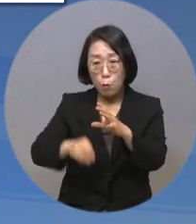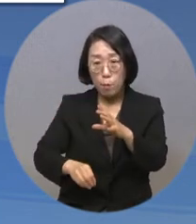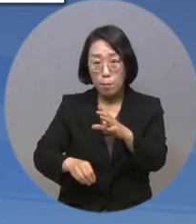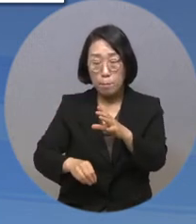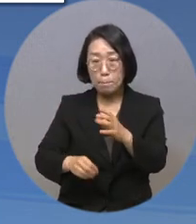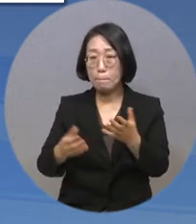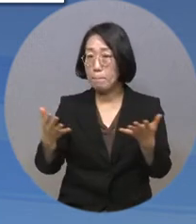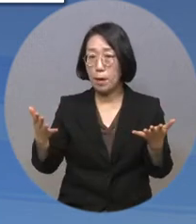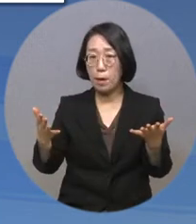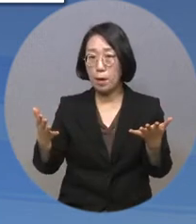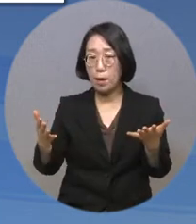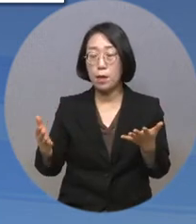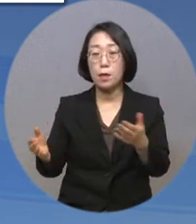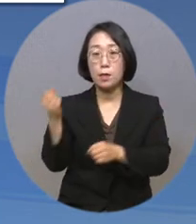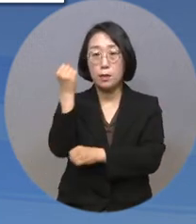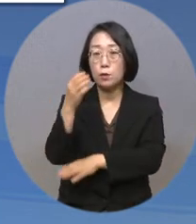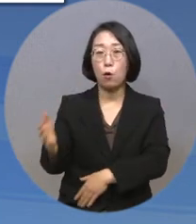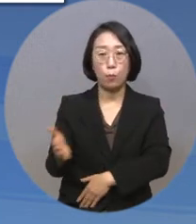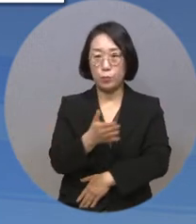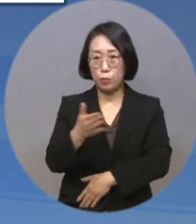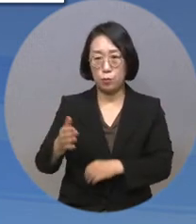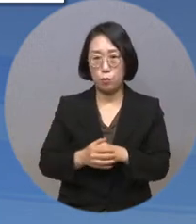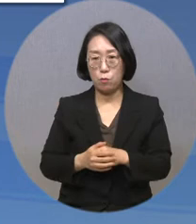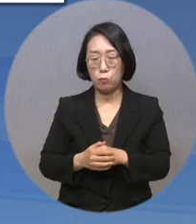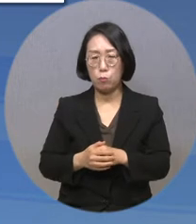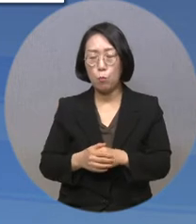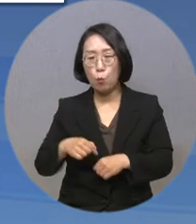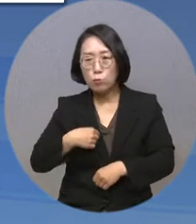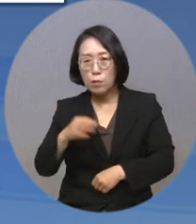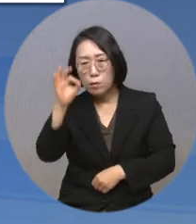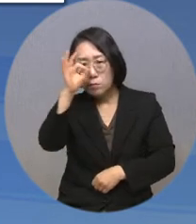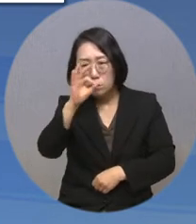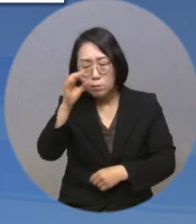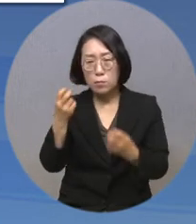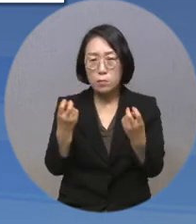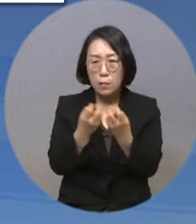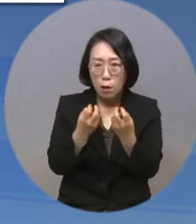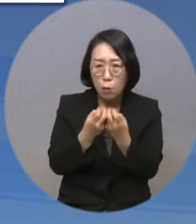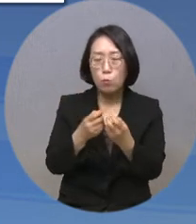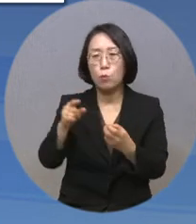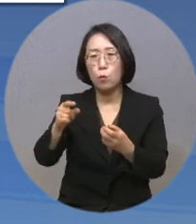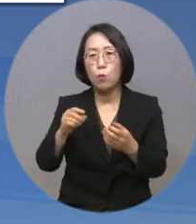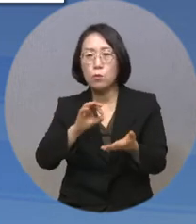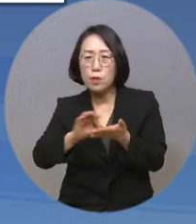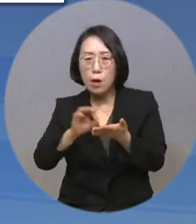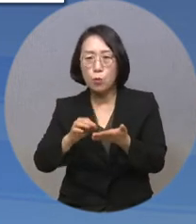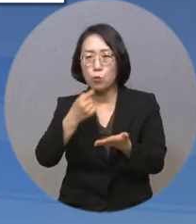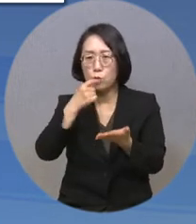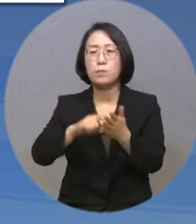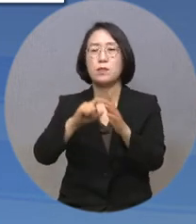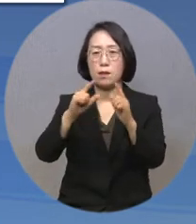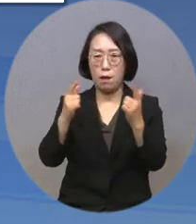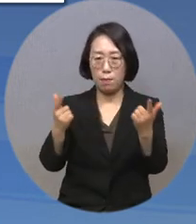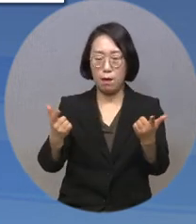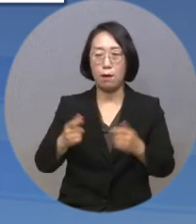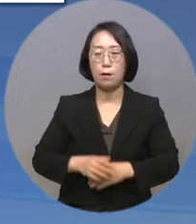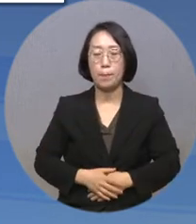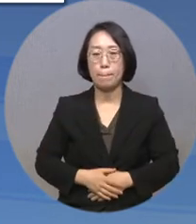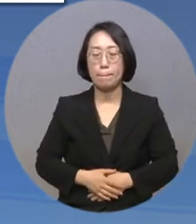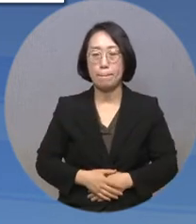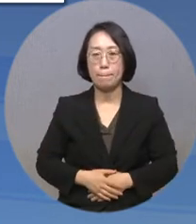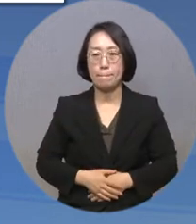법적 근거가 없어 대다수의 자가사용 의료기기가 제한된 방법으로만 사용 정보를 제공하고 있습니다.